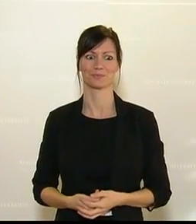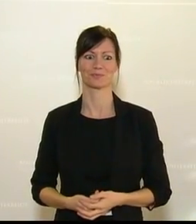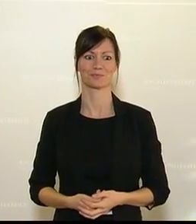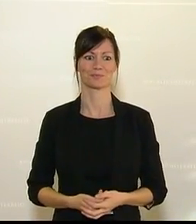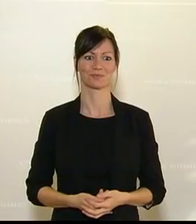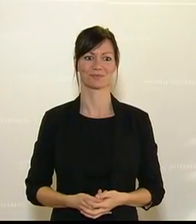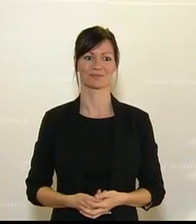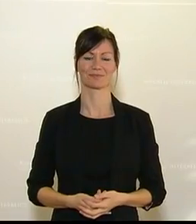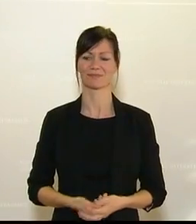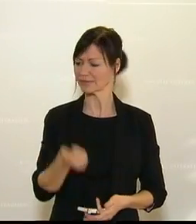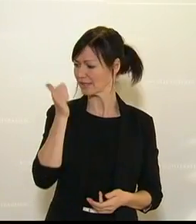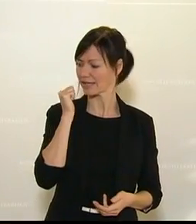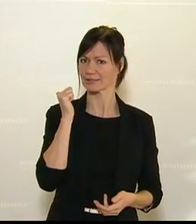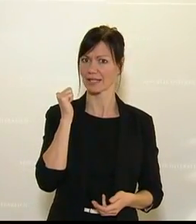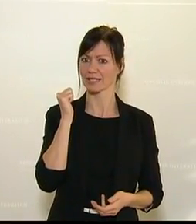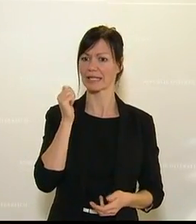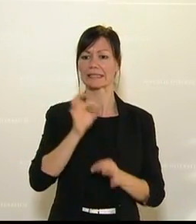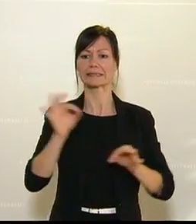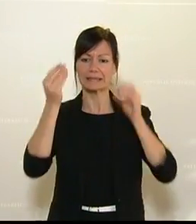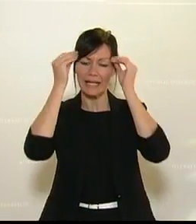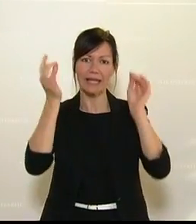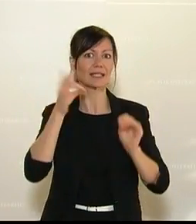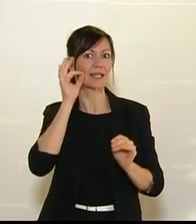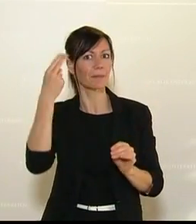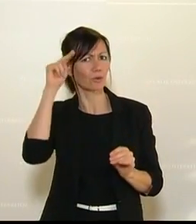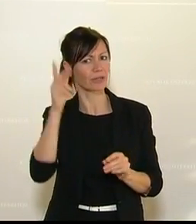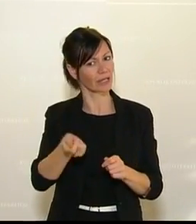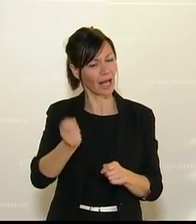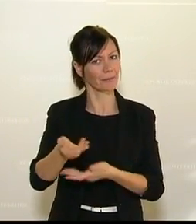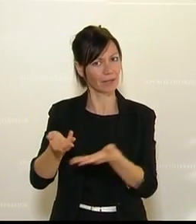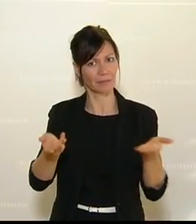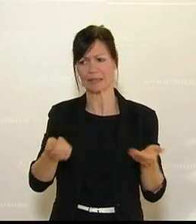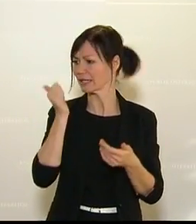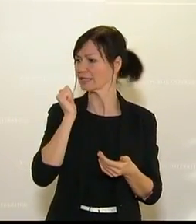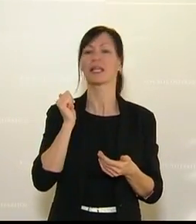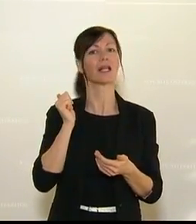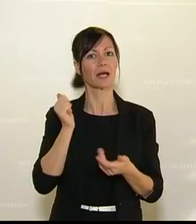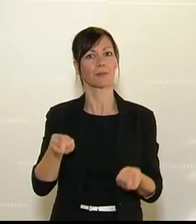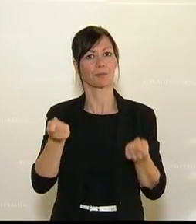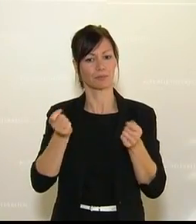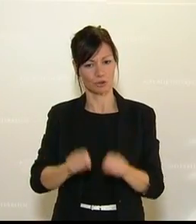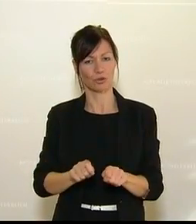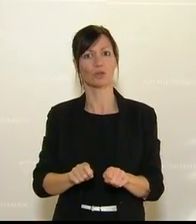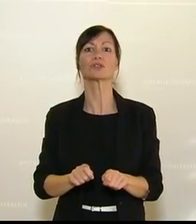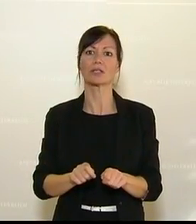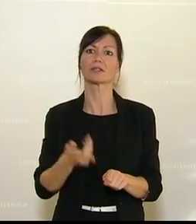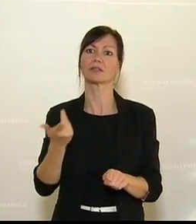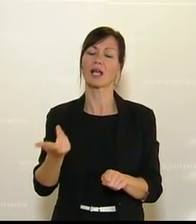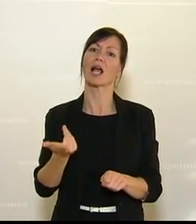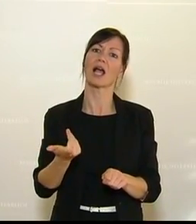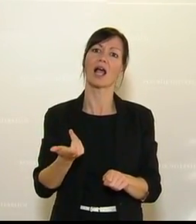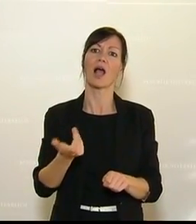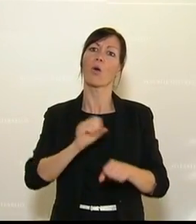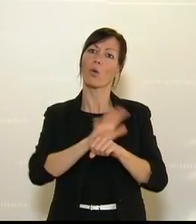Und gestern, sehr geehrte Damen und Herren Abgeordnete, haben Sie beschlossen, das Covid-19-Lager als Notvorrat mit Schutzausrüstung